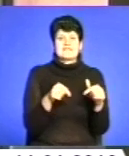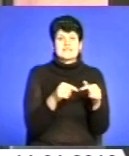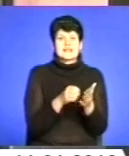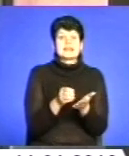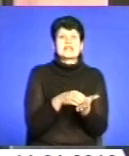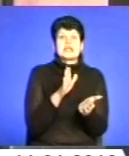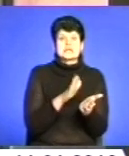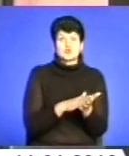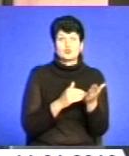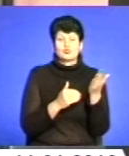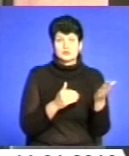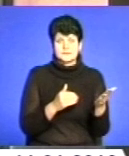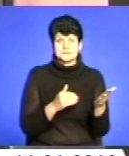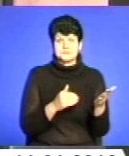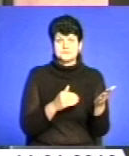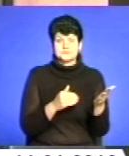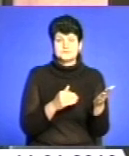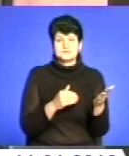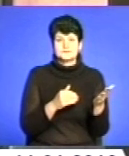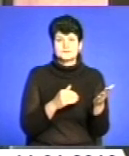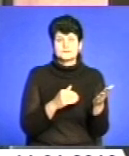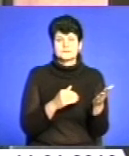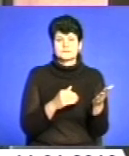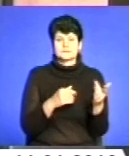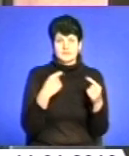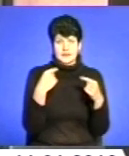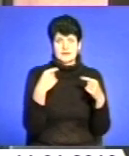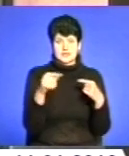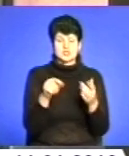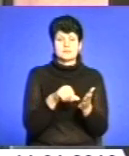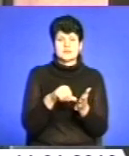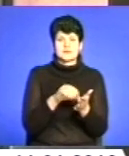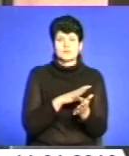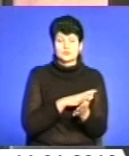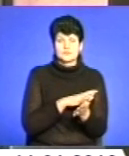реєструє. Був інший представник.